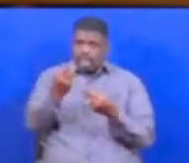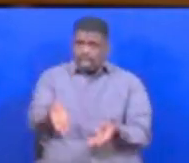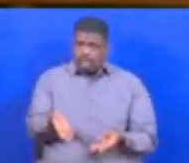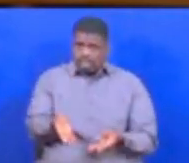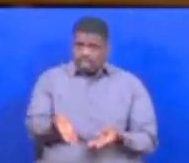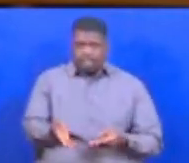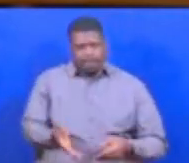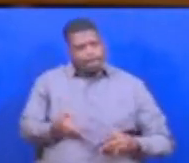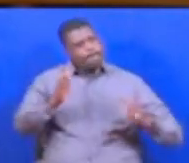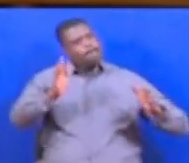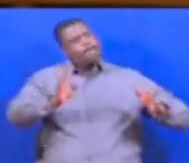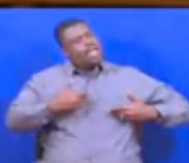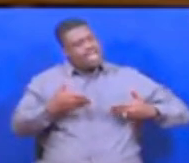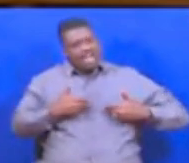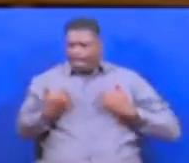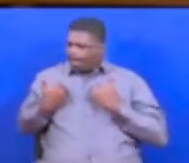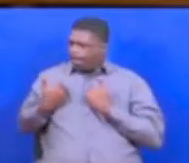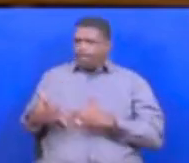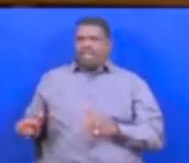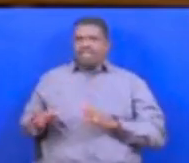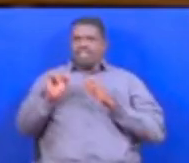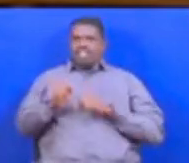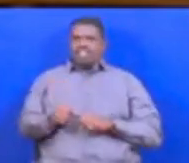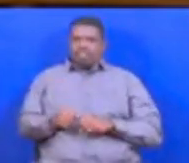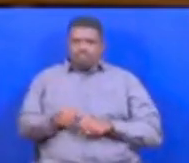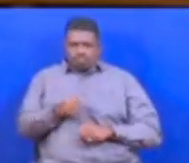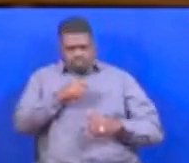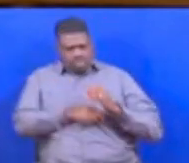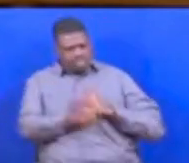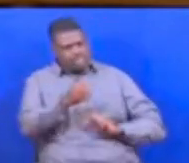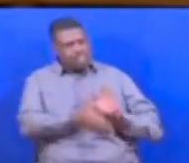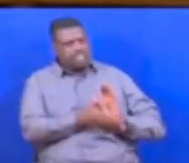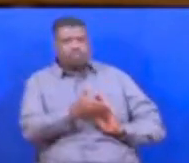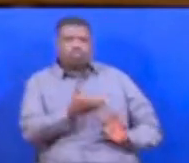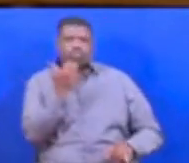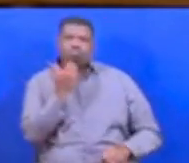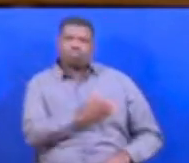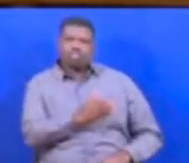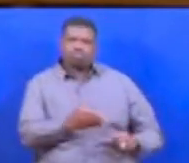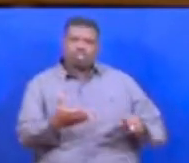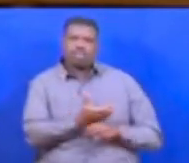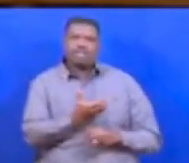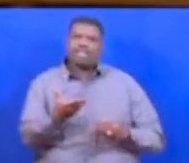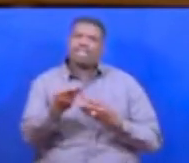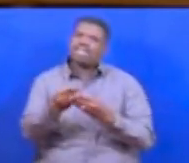Tupende, tusipende, lazima tuingize chanzo cha muhimo bacho tutakipata kwa ulaisi.